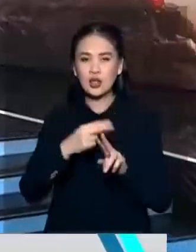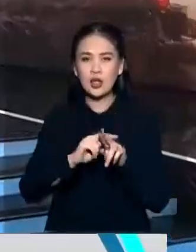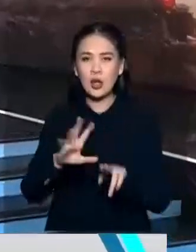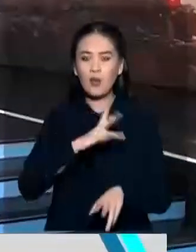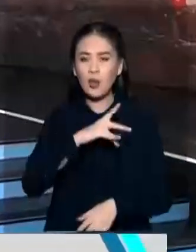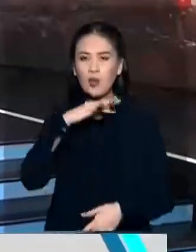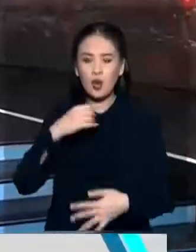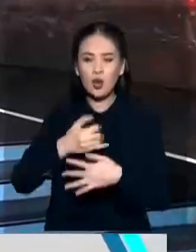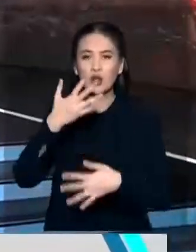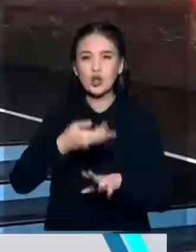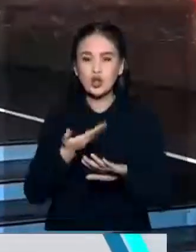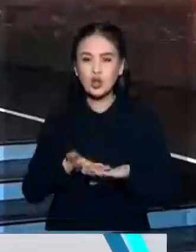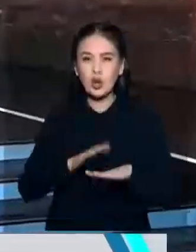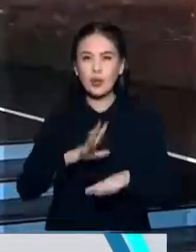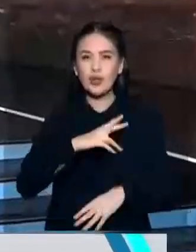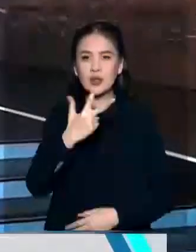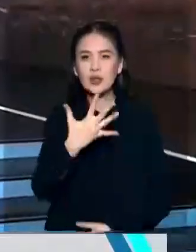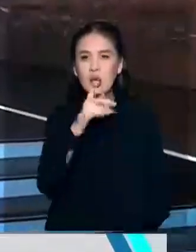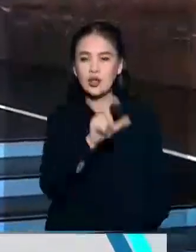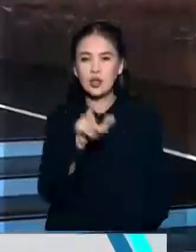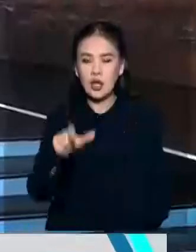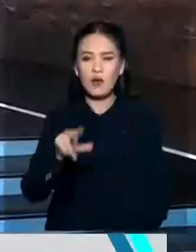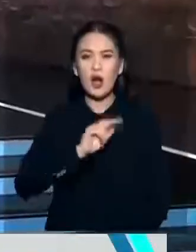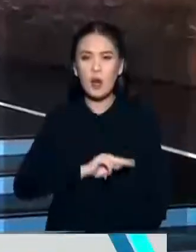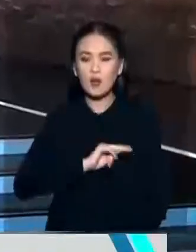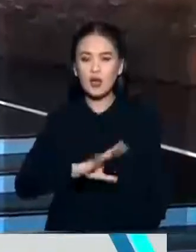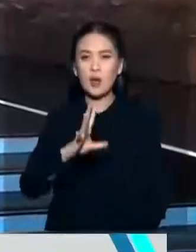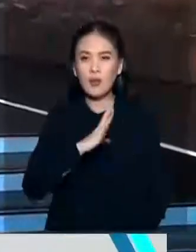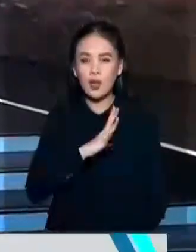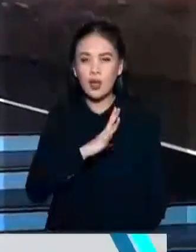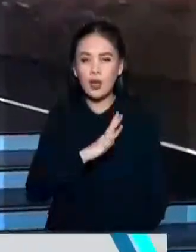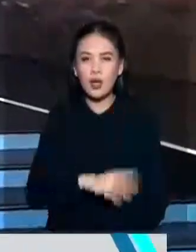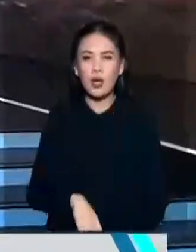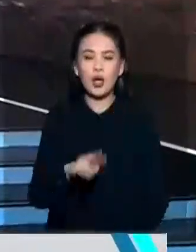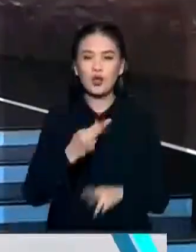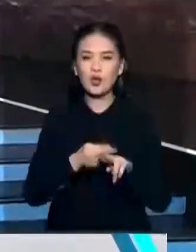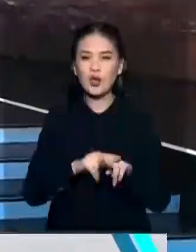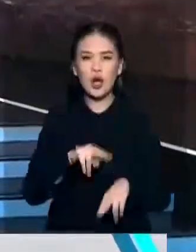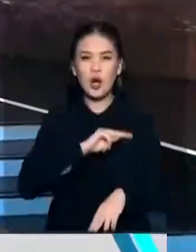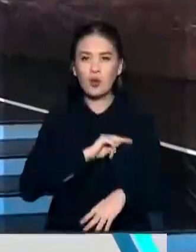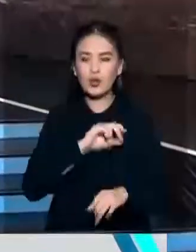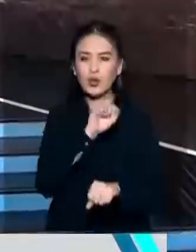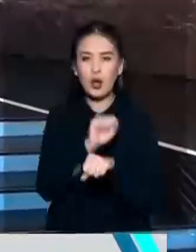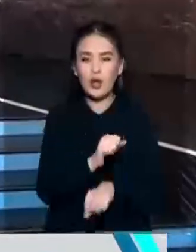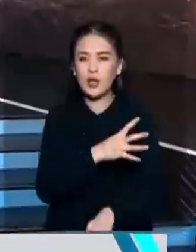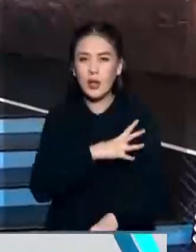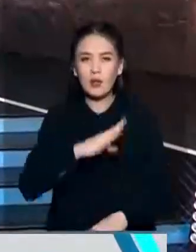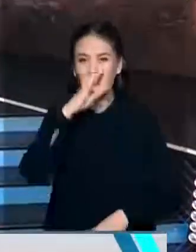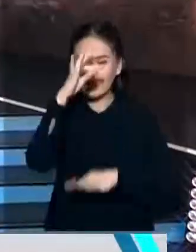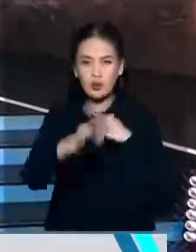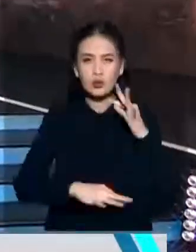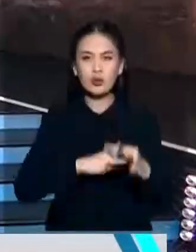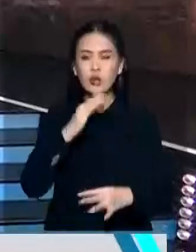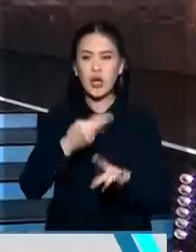Тоже очень сложный. 35 человек примерно работали. Работа, она просто не прекращалась. Работали сутками